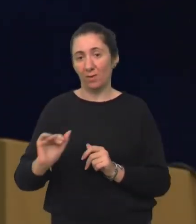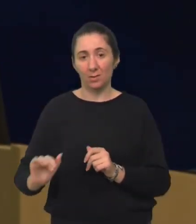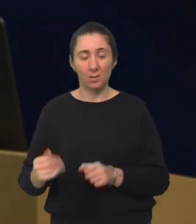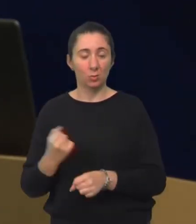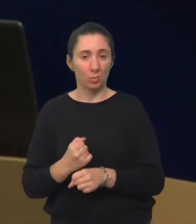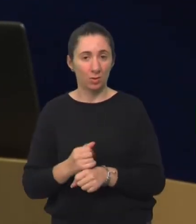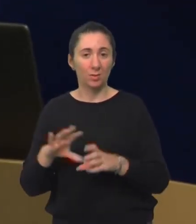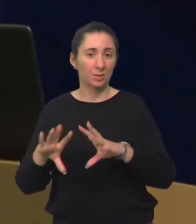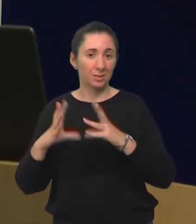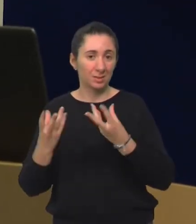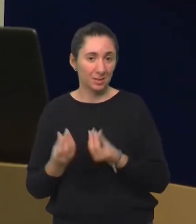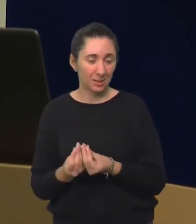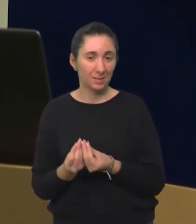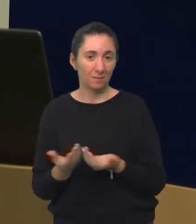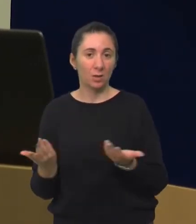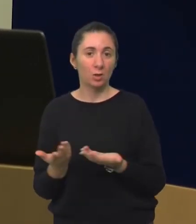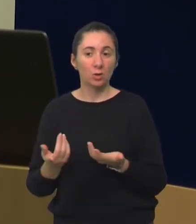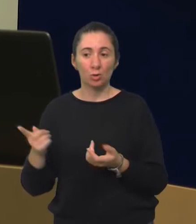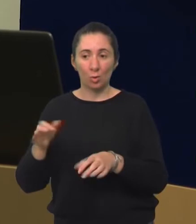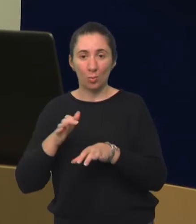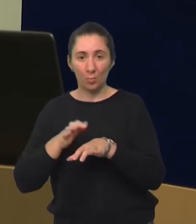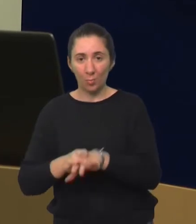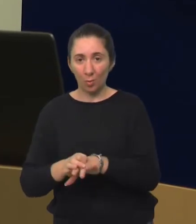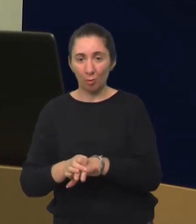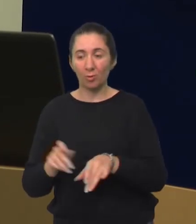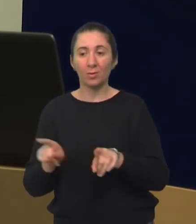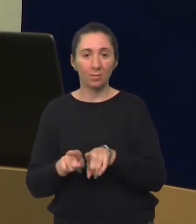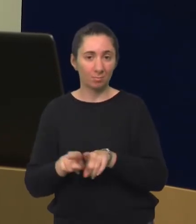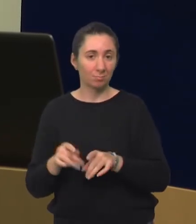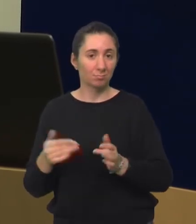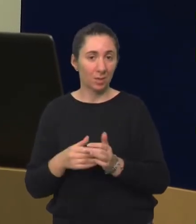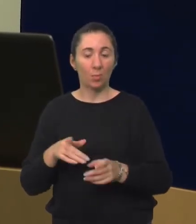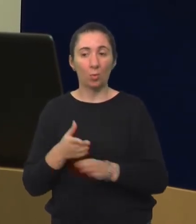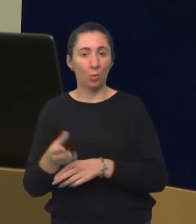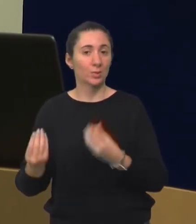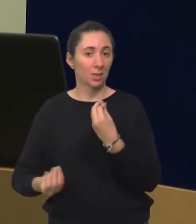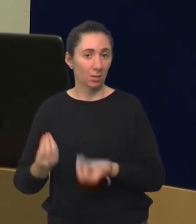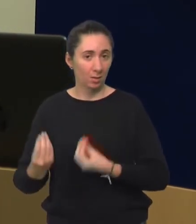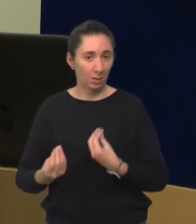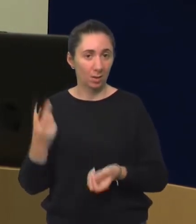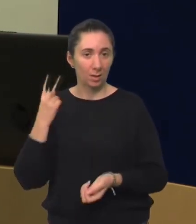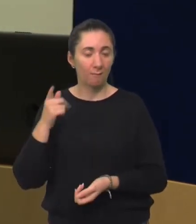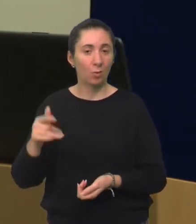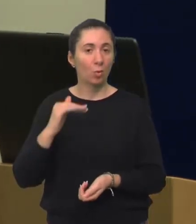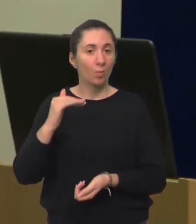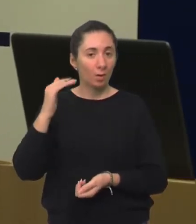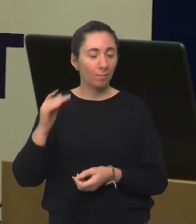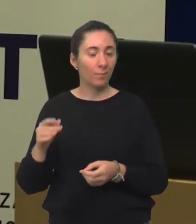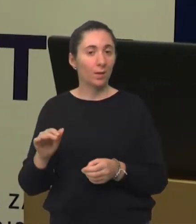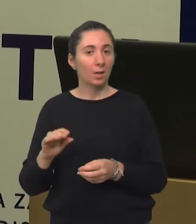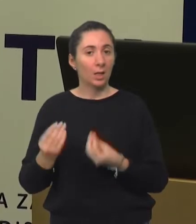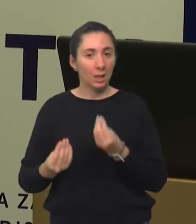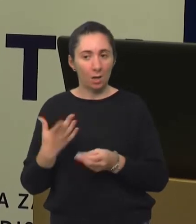djecom radite, jer sve što, sve zapravo što snima provodite, provodi se i trebalo bi se provoditi kroz igru. Ali isto tako na toj razini igre, ako